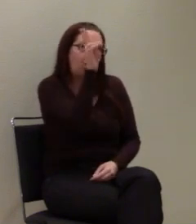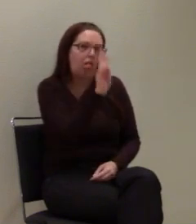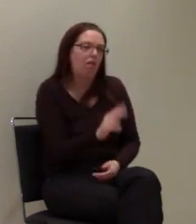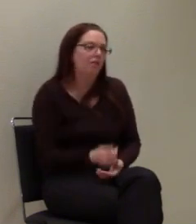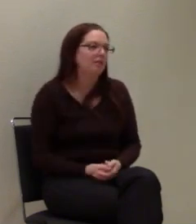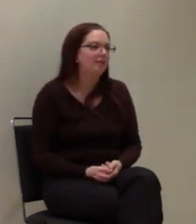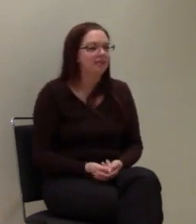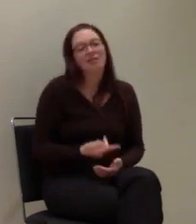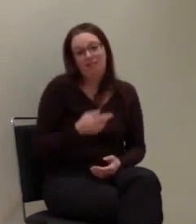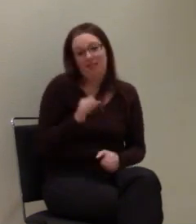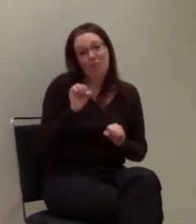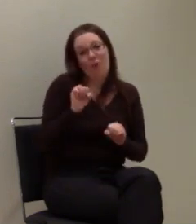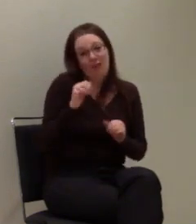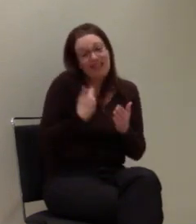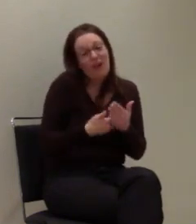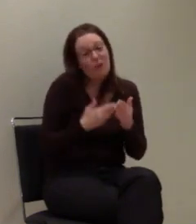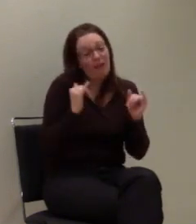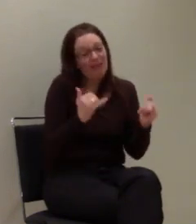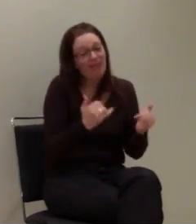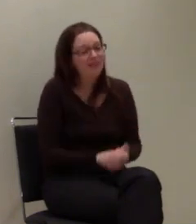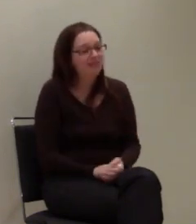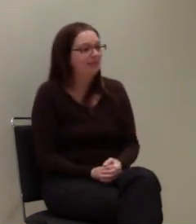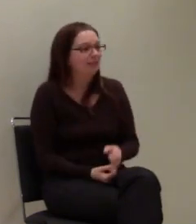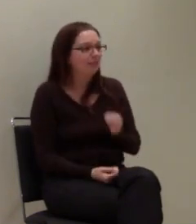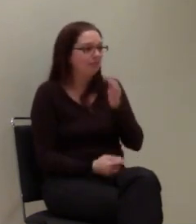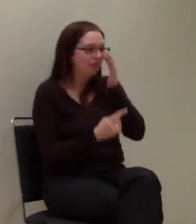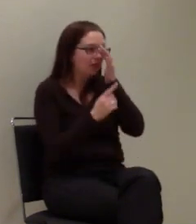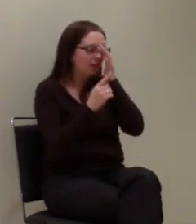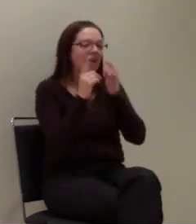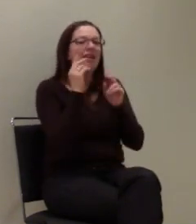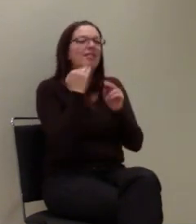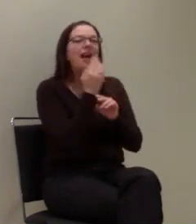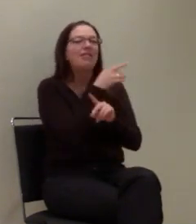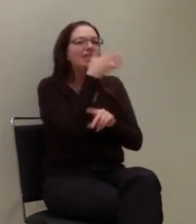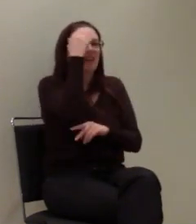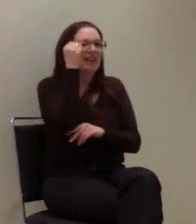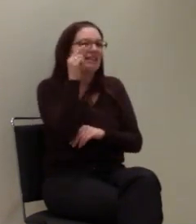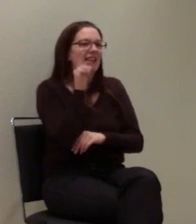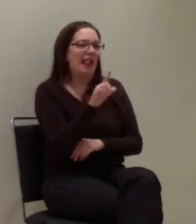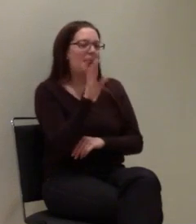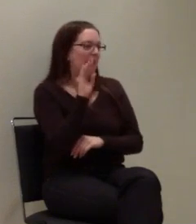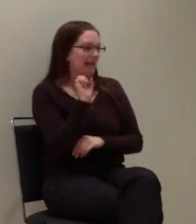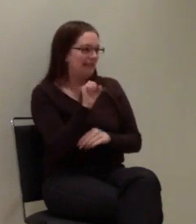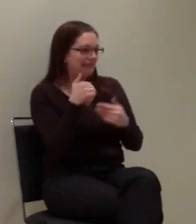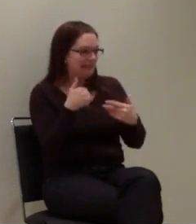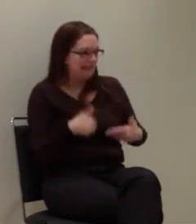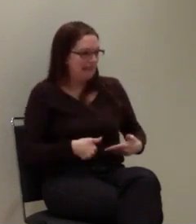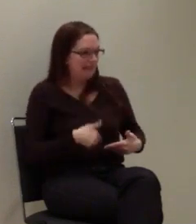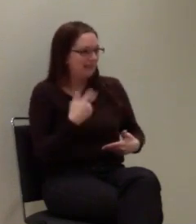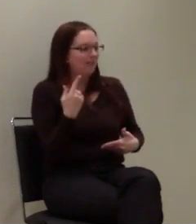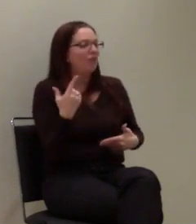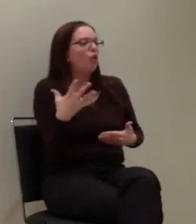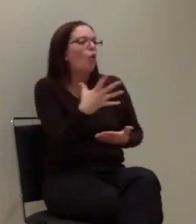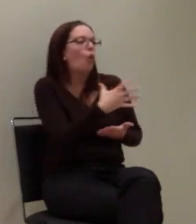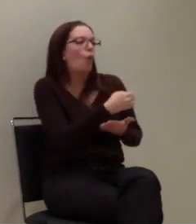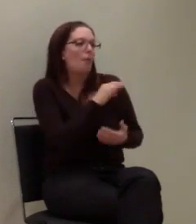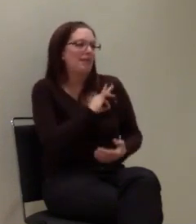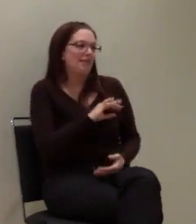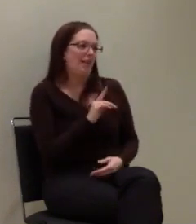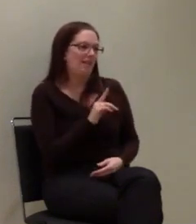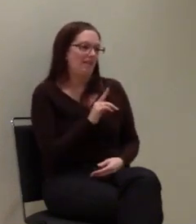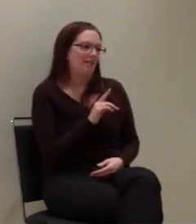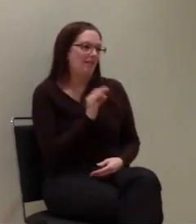Das wäre ein Argument. Sie dürfen eines nicht vergessen, der LBS-Dienst ist eigentlich ein kommerzieller Dienst der Netzbetreiber,